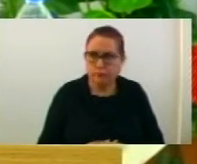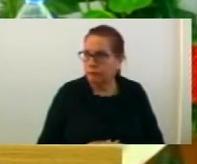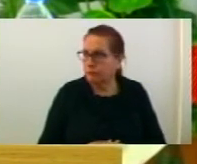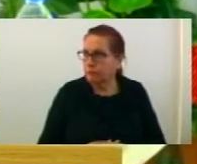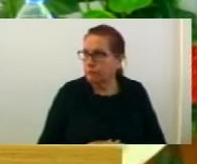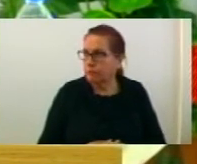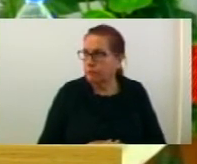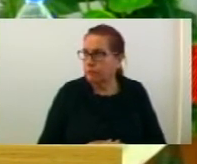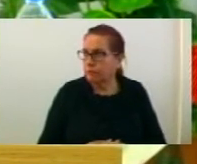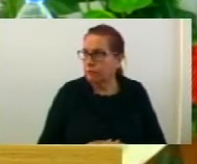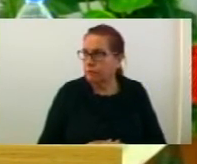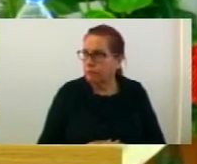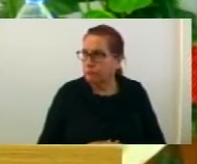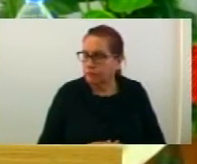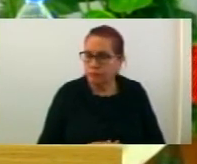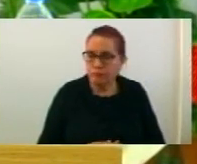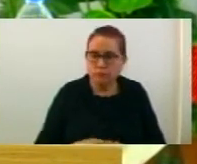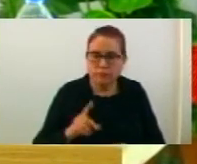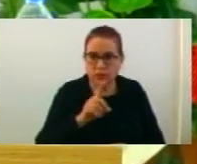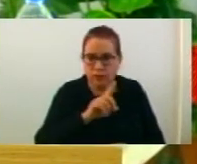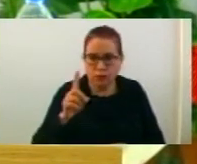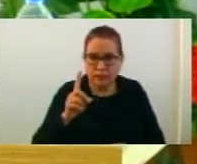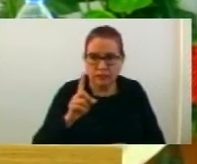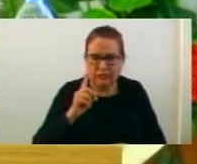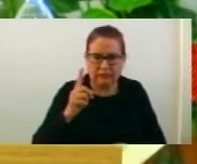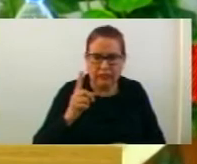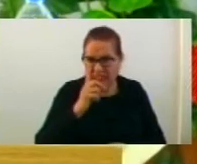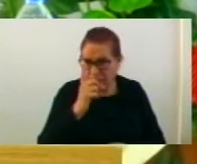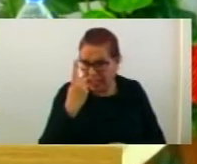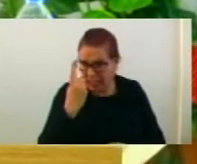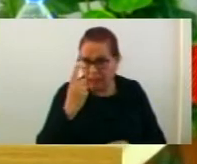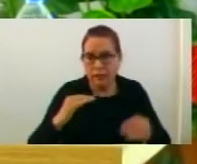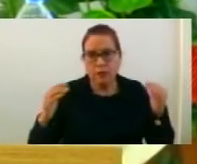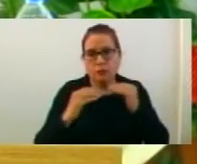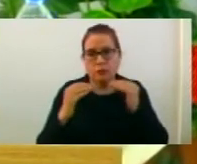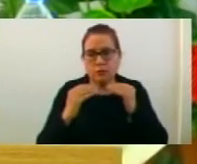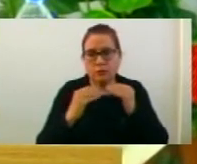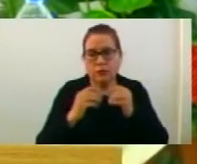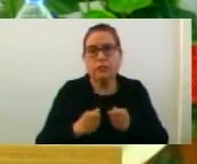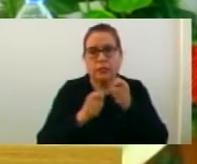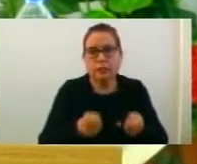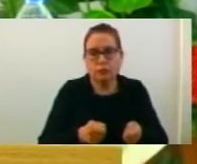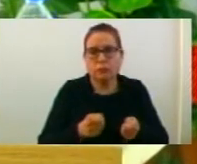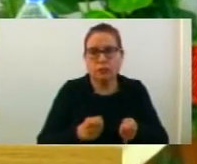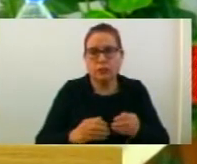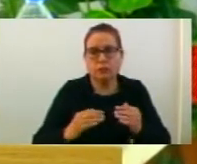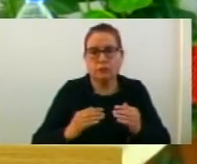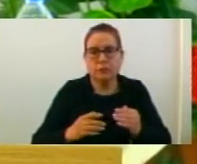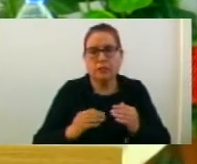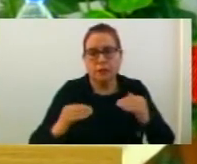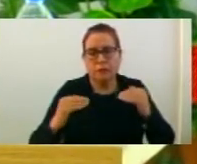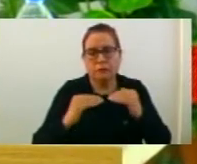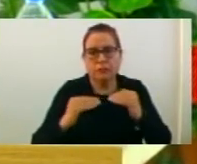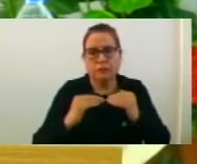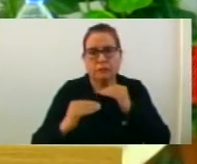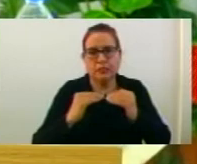пензия. Нито една согласност не даде тогашите министерства, нито една